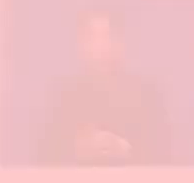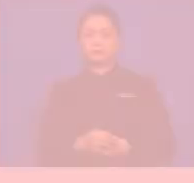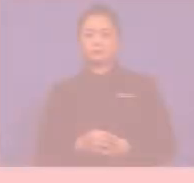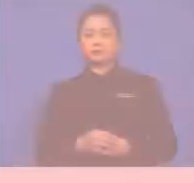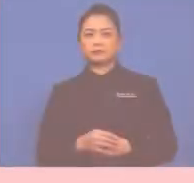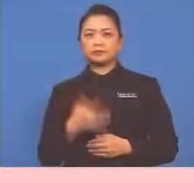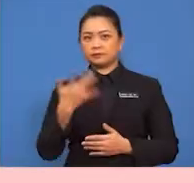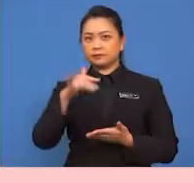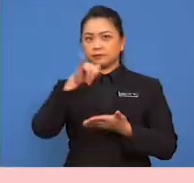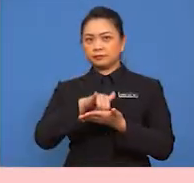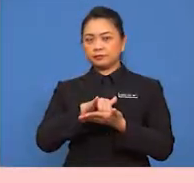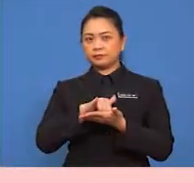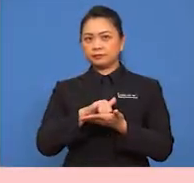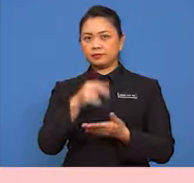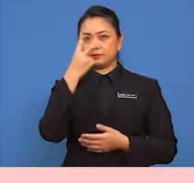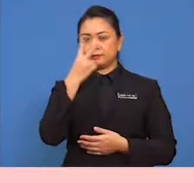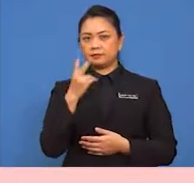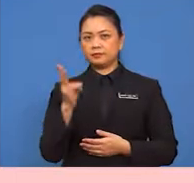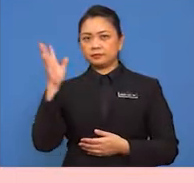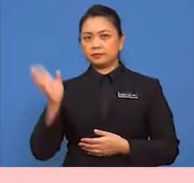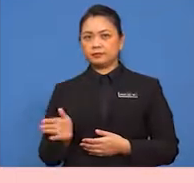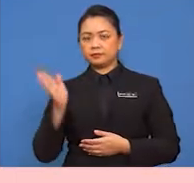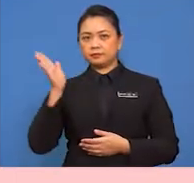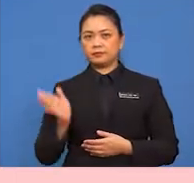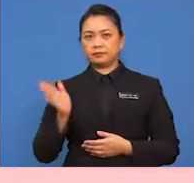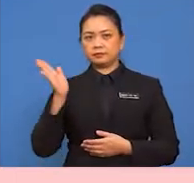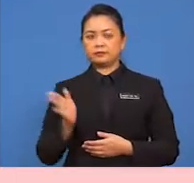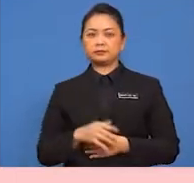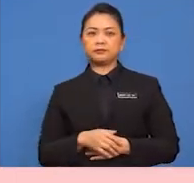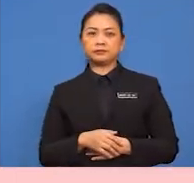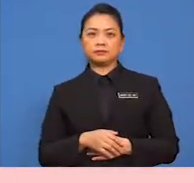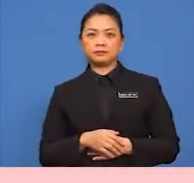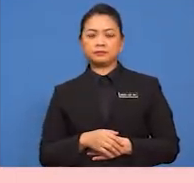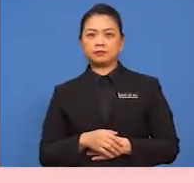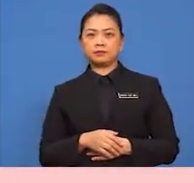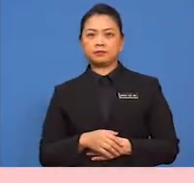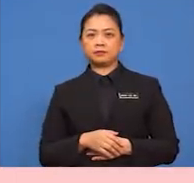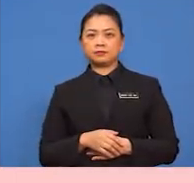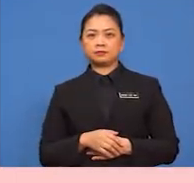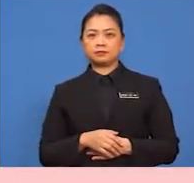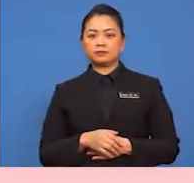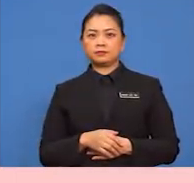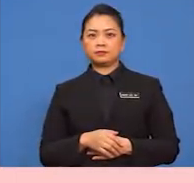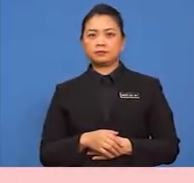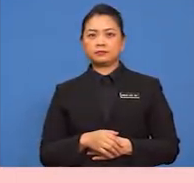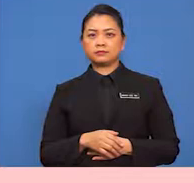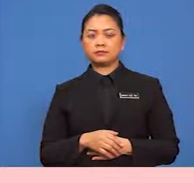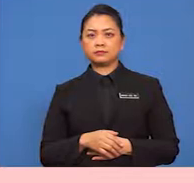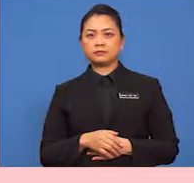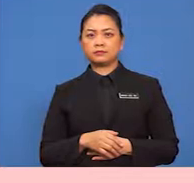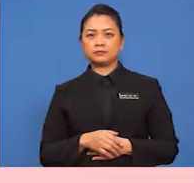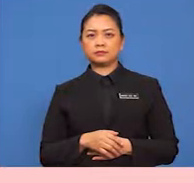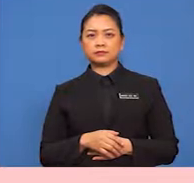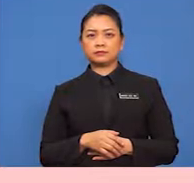Seterusnya, hasil pendaraban 1 berdua dengan matriks